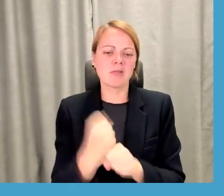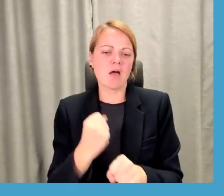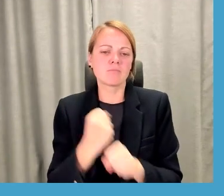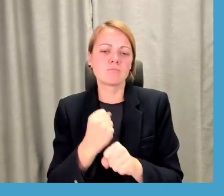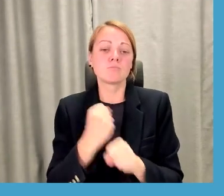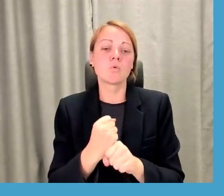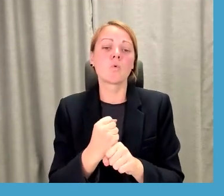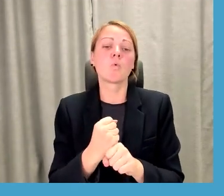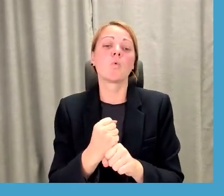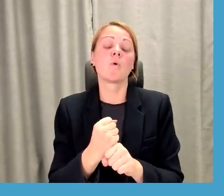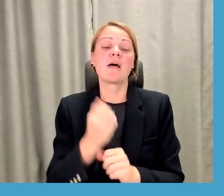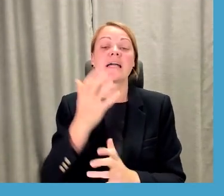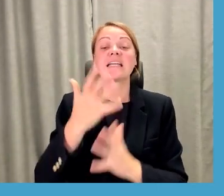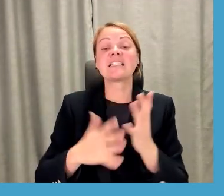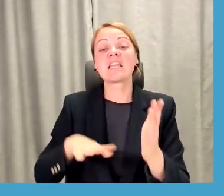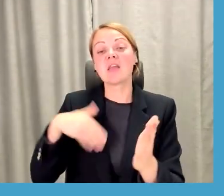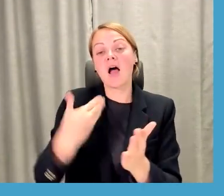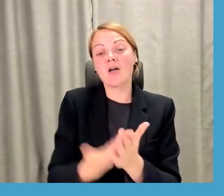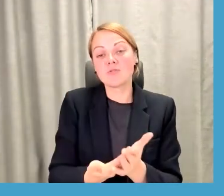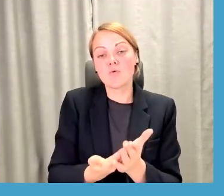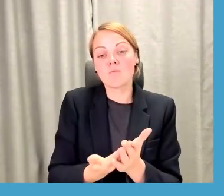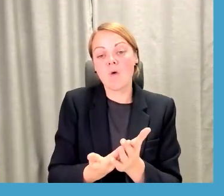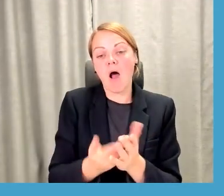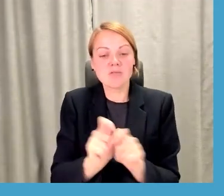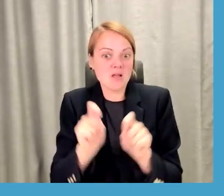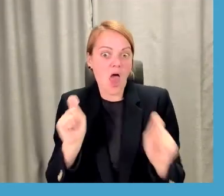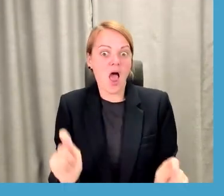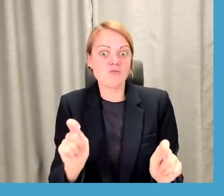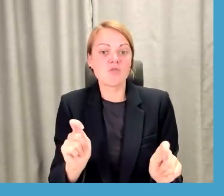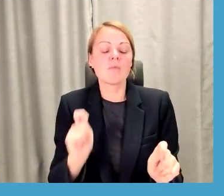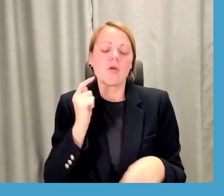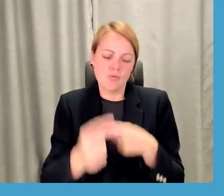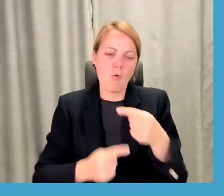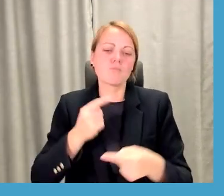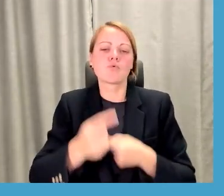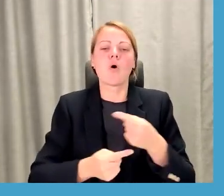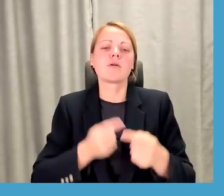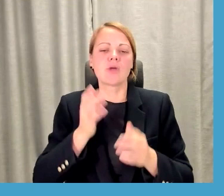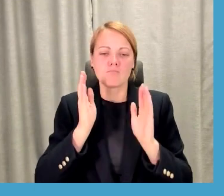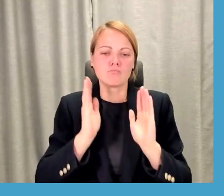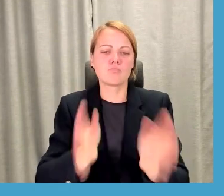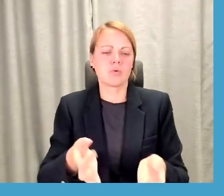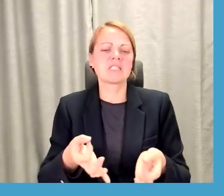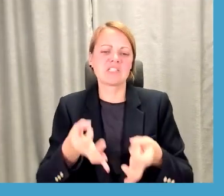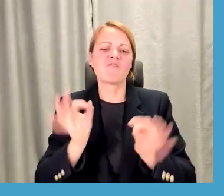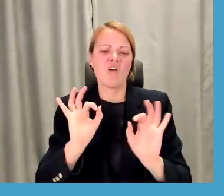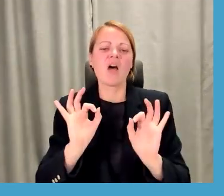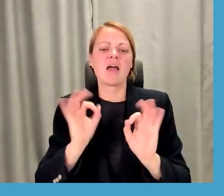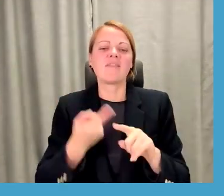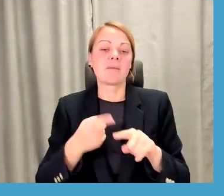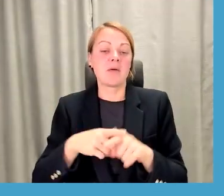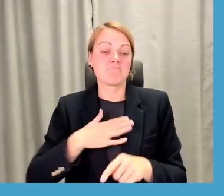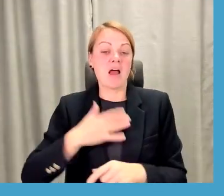savu risinājumu vai atklājumu. Tas joprojām būs pietiekami svarīgi, tāpēc no mana